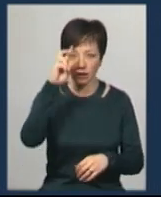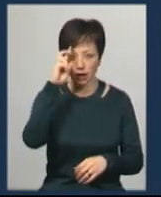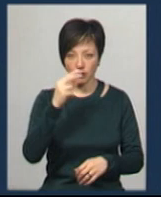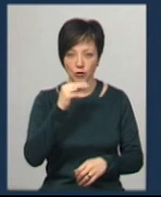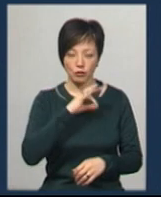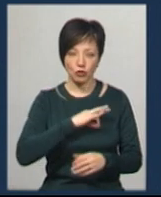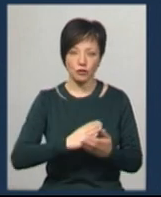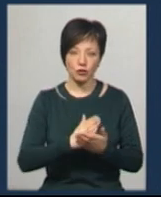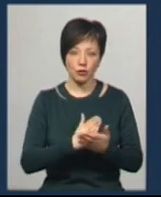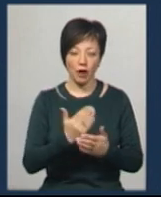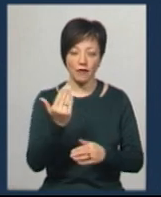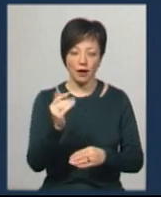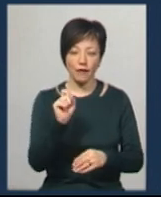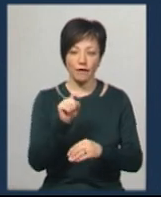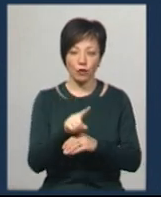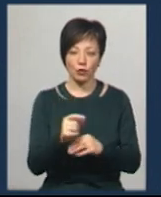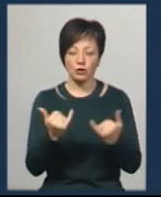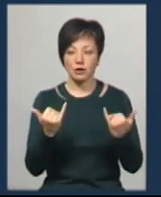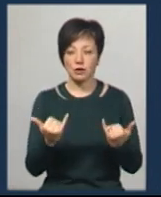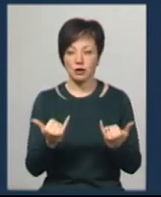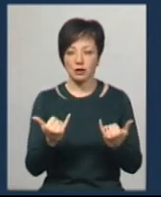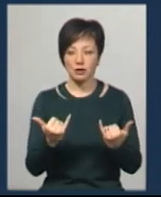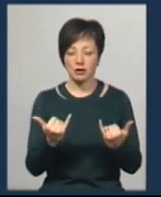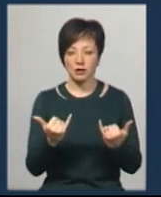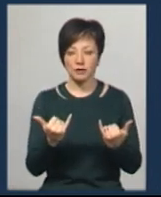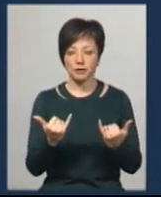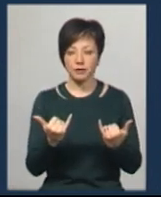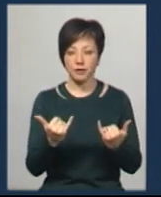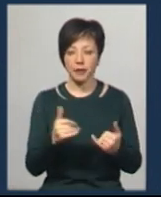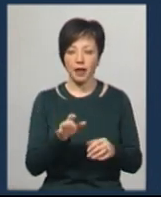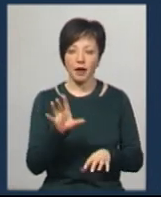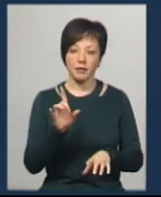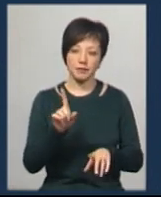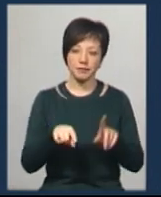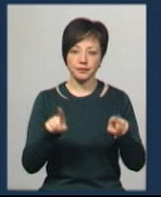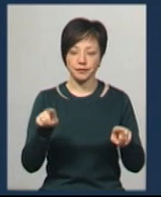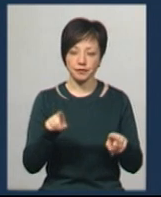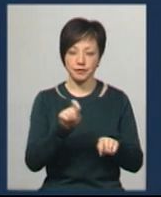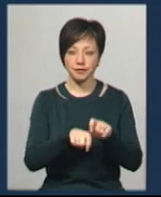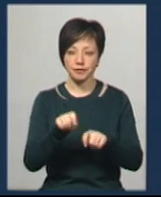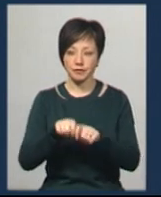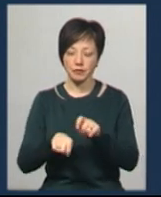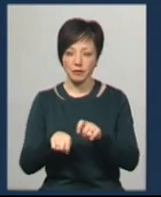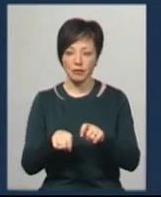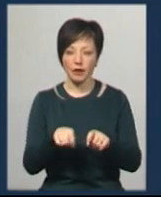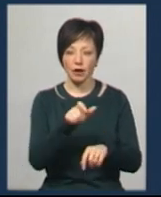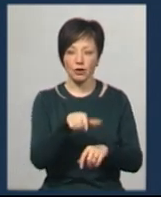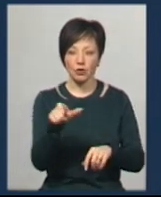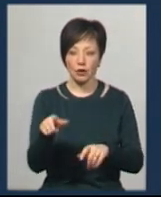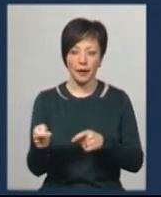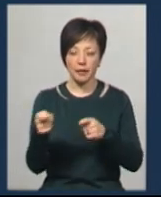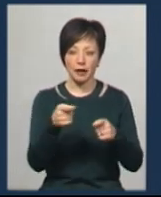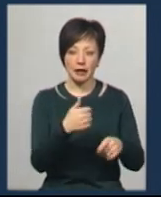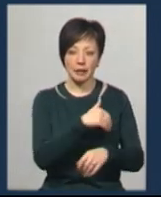стояти. В їхній функції зараз на сьогоднішній день виборочно перевіряти пасажирів, які перевозяться. Це їхній